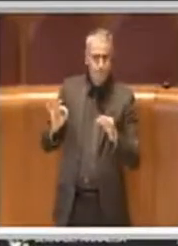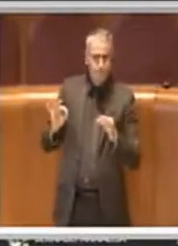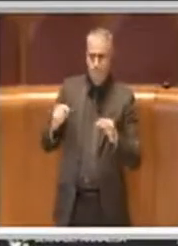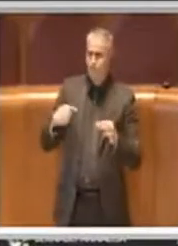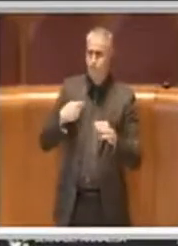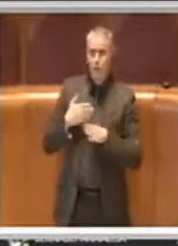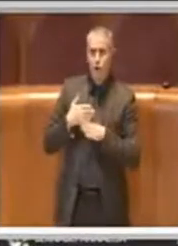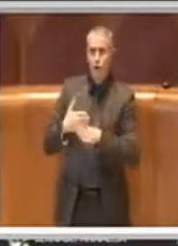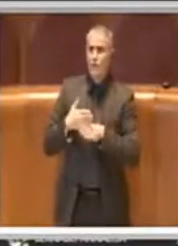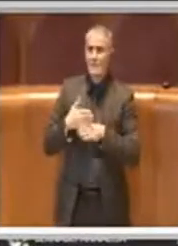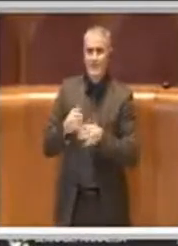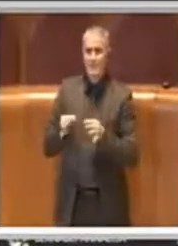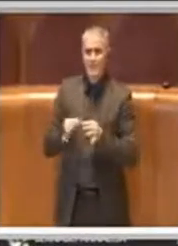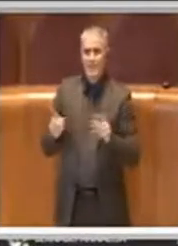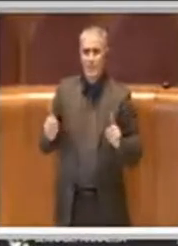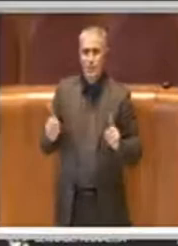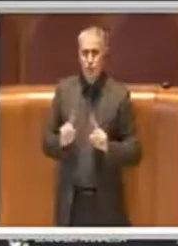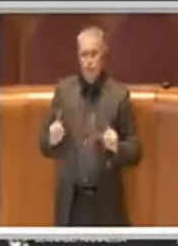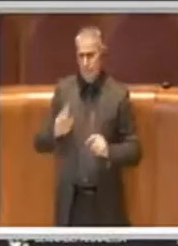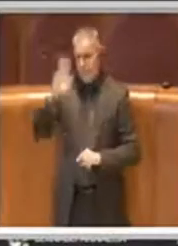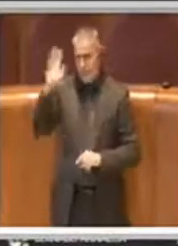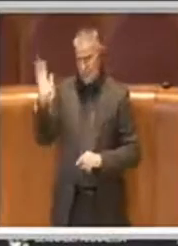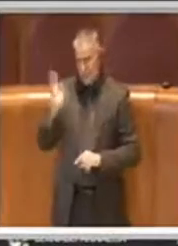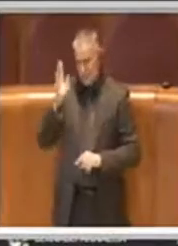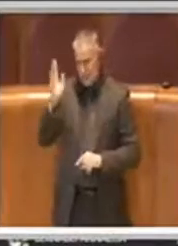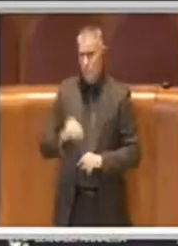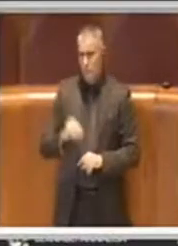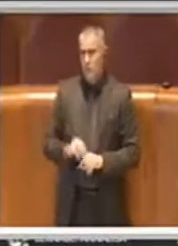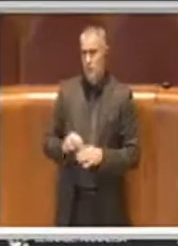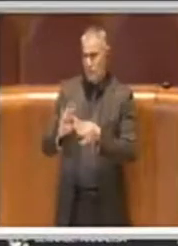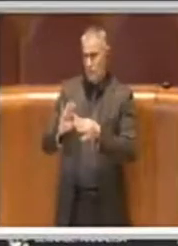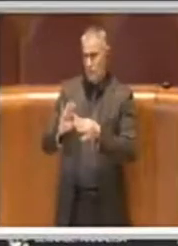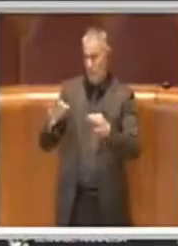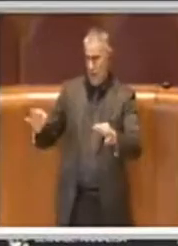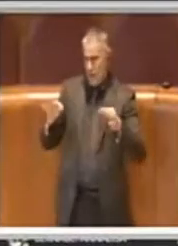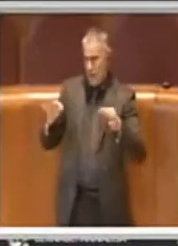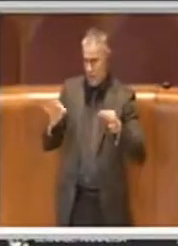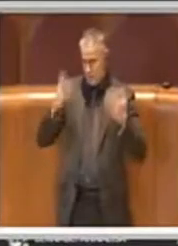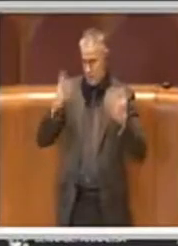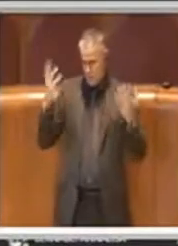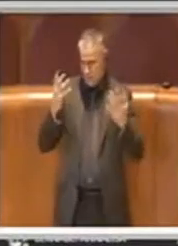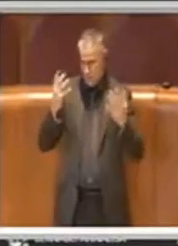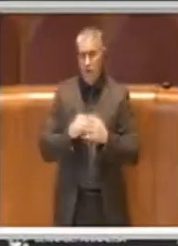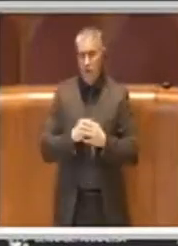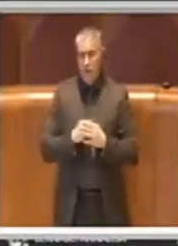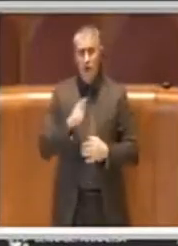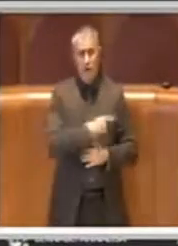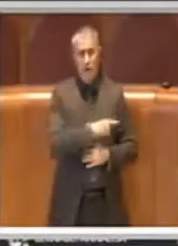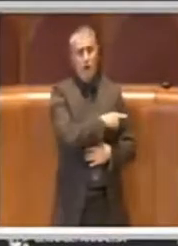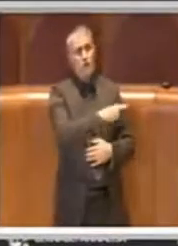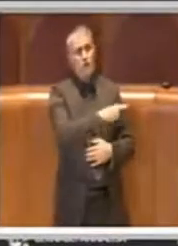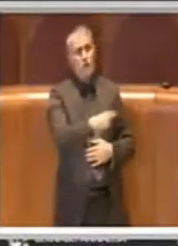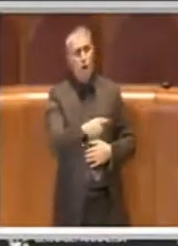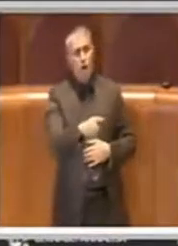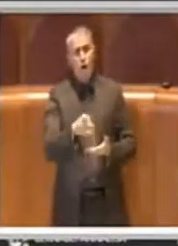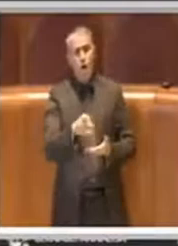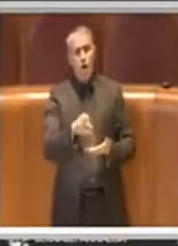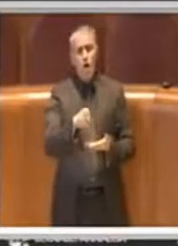condivido, tipo essere, aver oscillato,